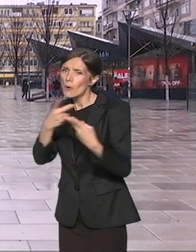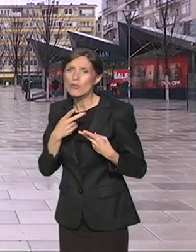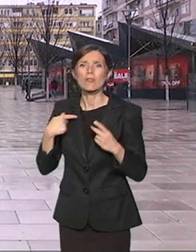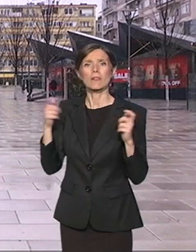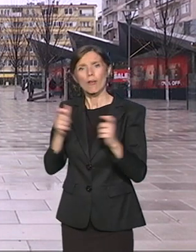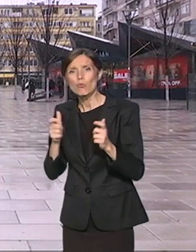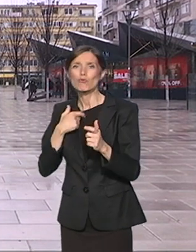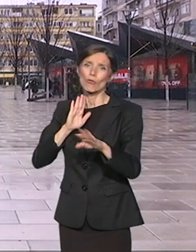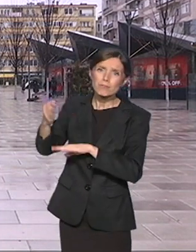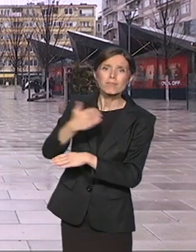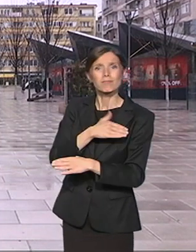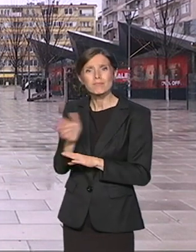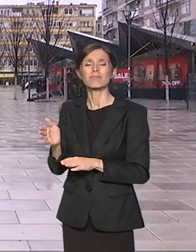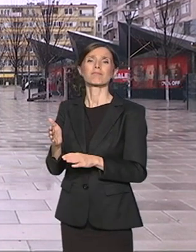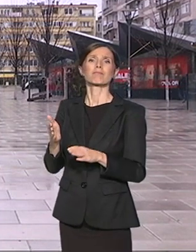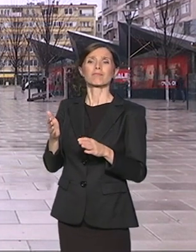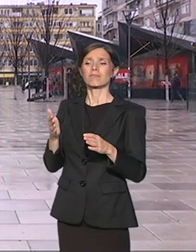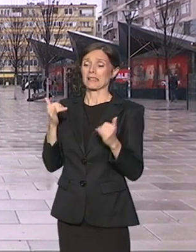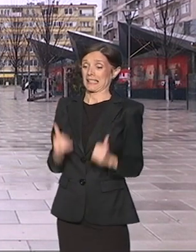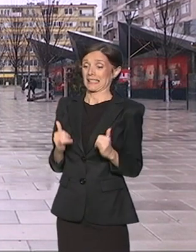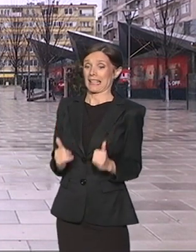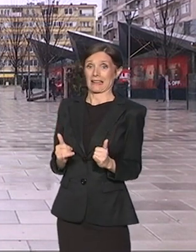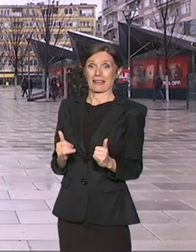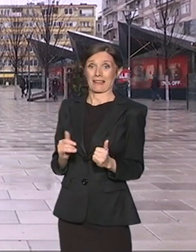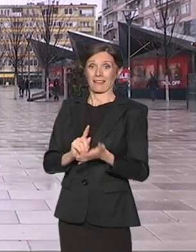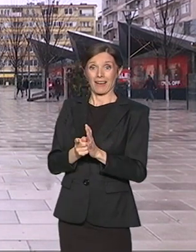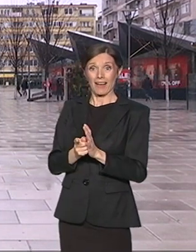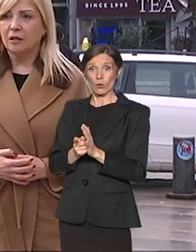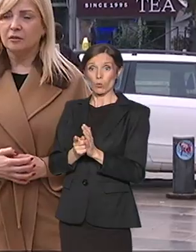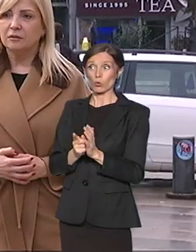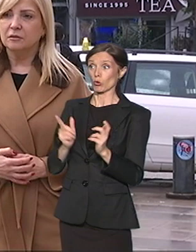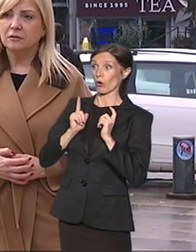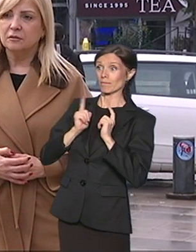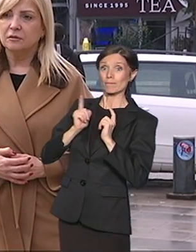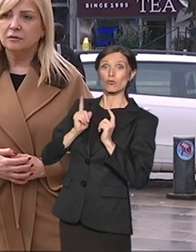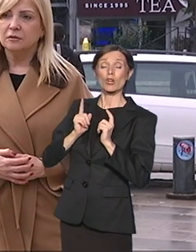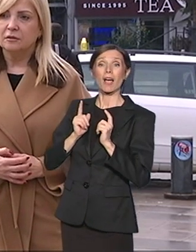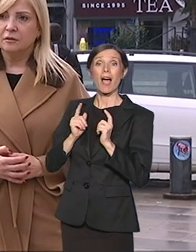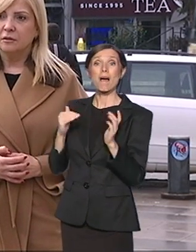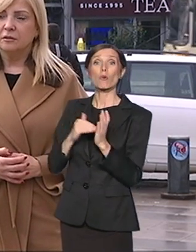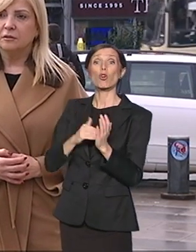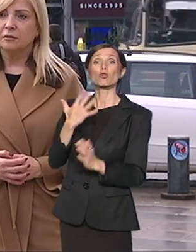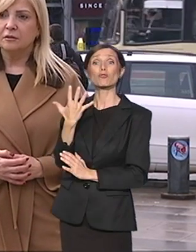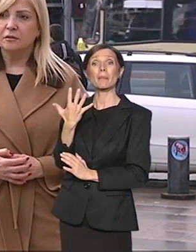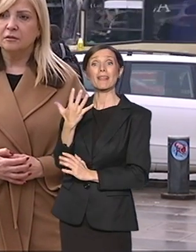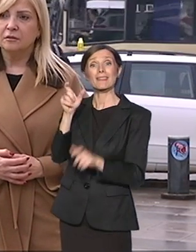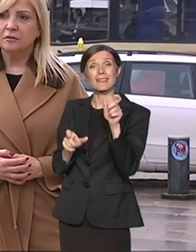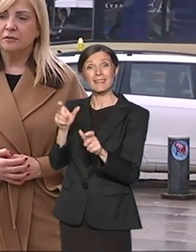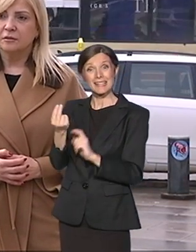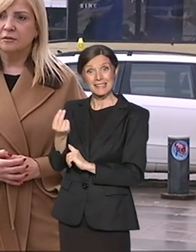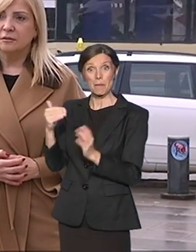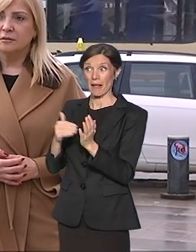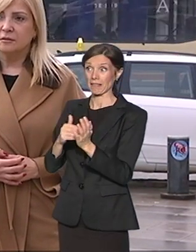se. Sada smo u nekom procesu gde će se još petoro Srba